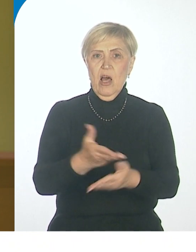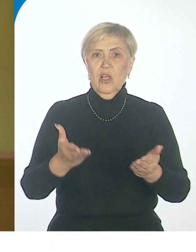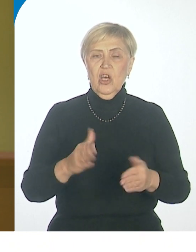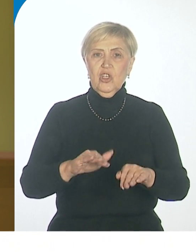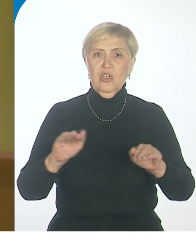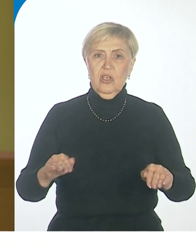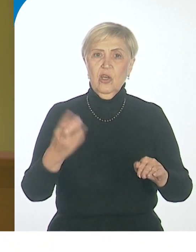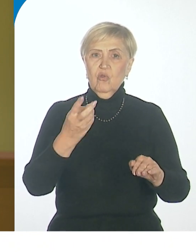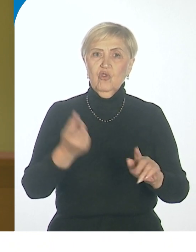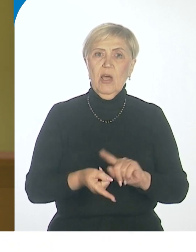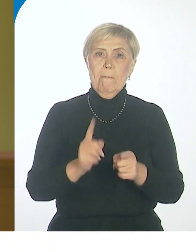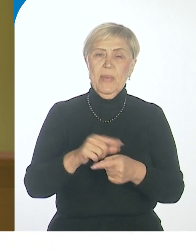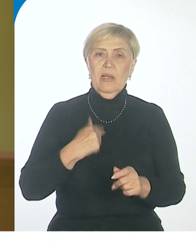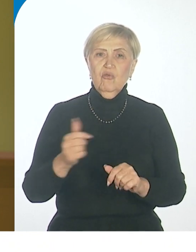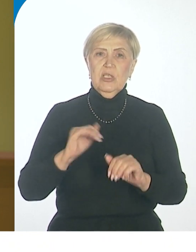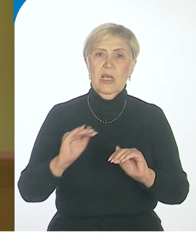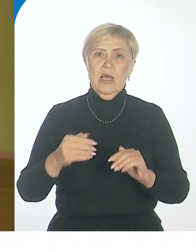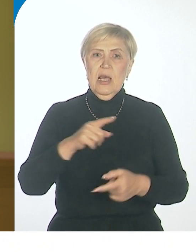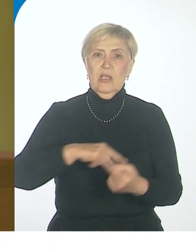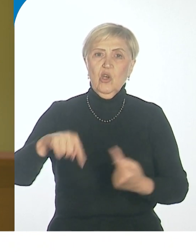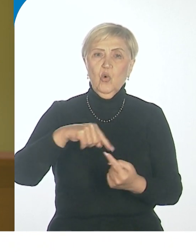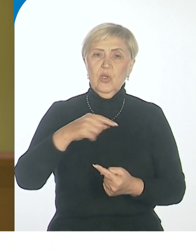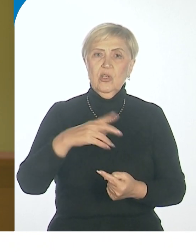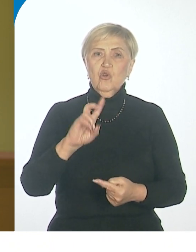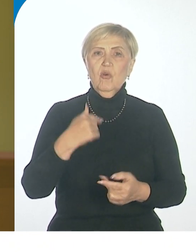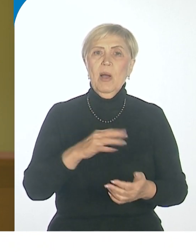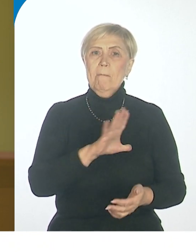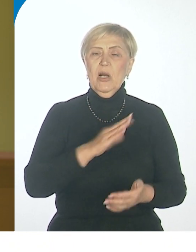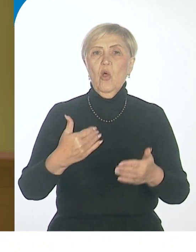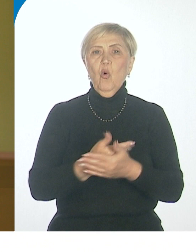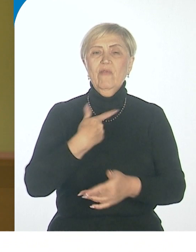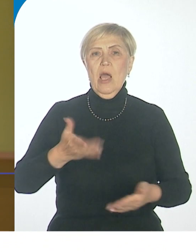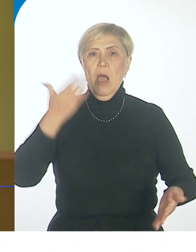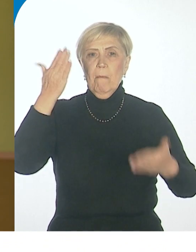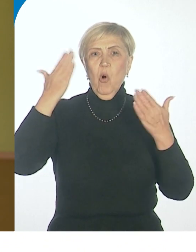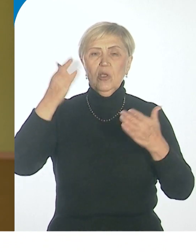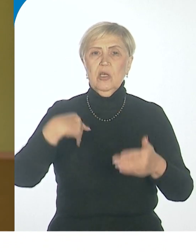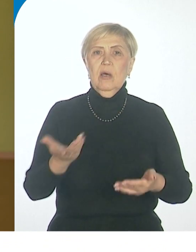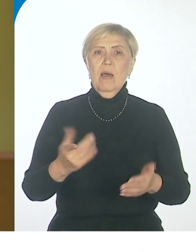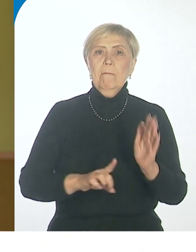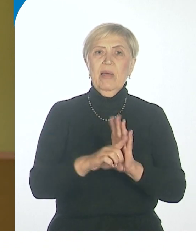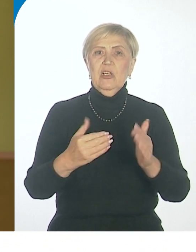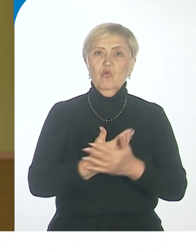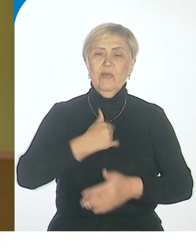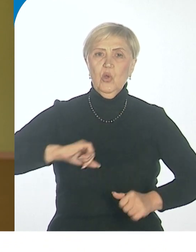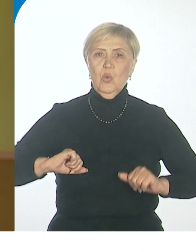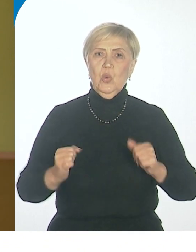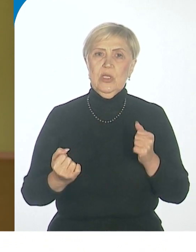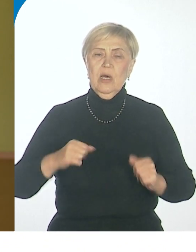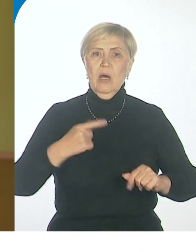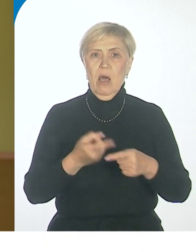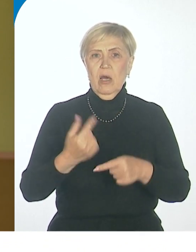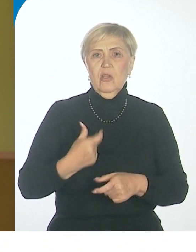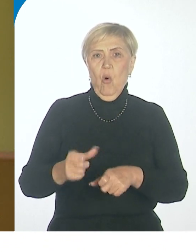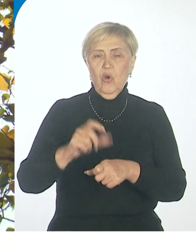перезагрузиться, чтобы у них были новые эмоции, чтобы у них появились новые друзья. Это тоже очень важный